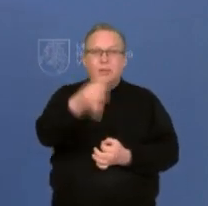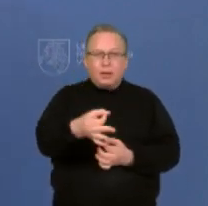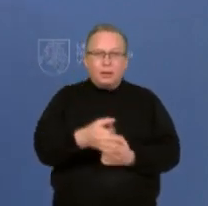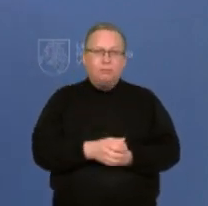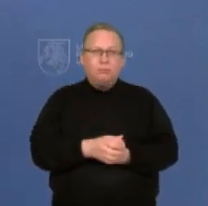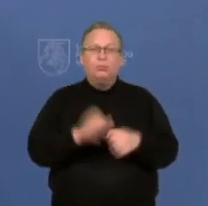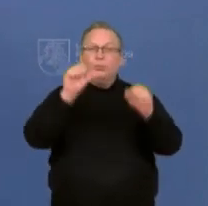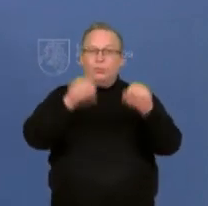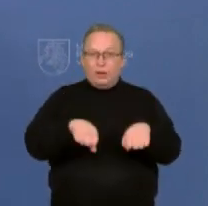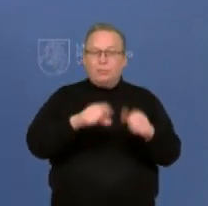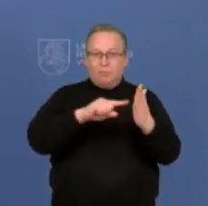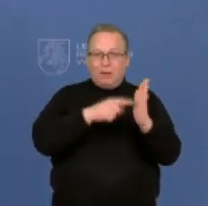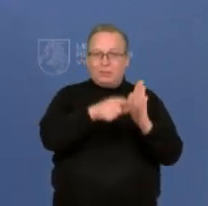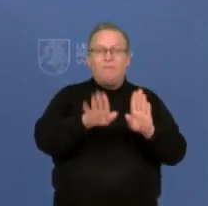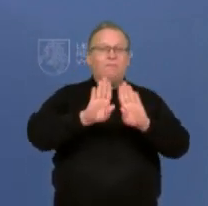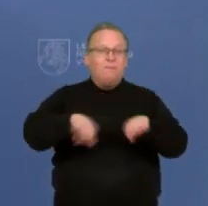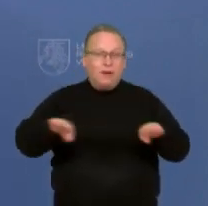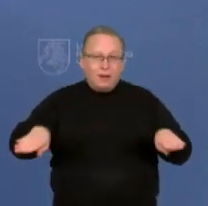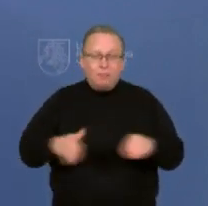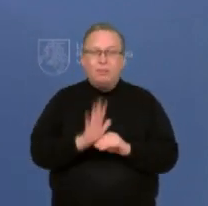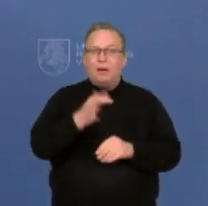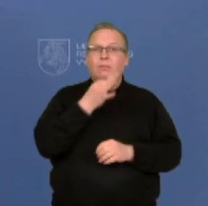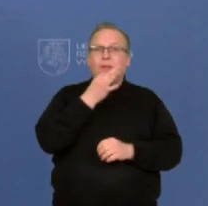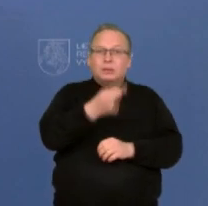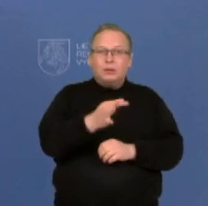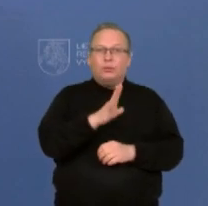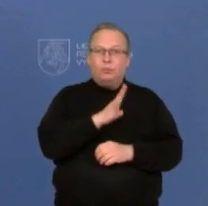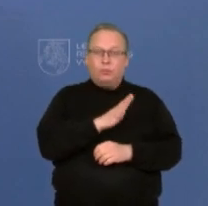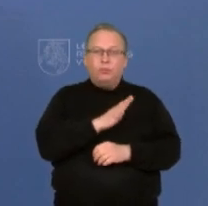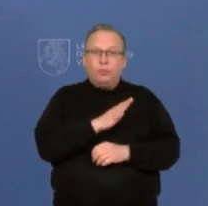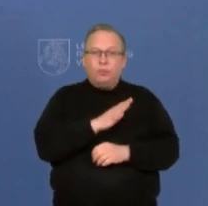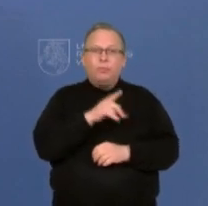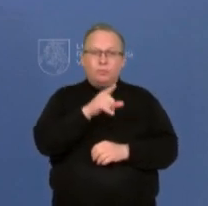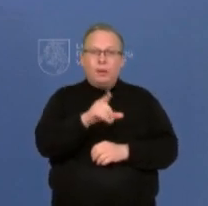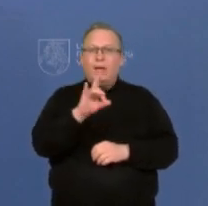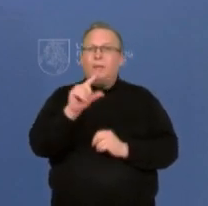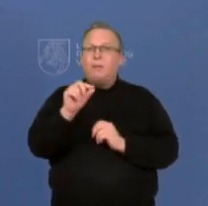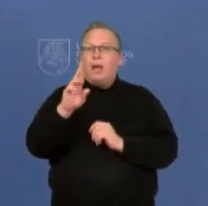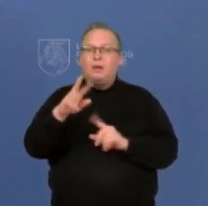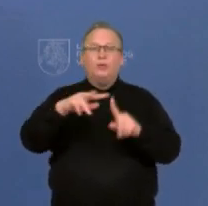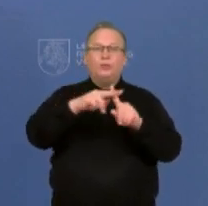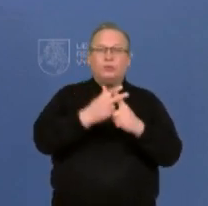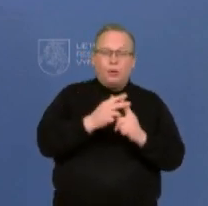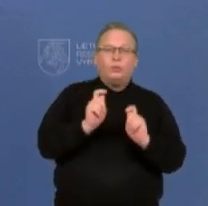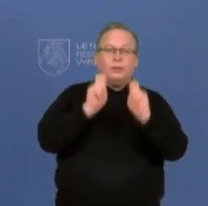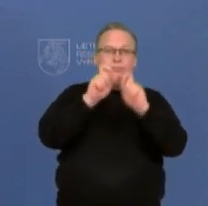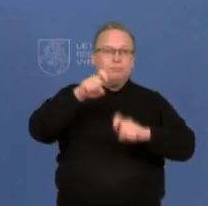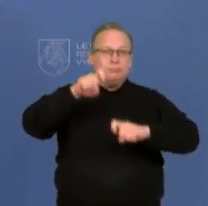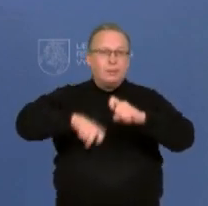galimybių pasas vaikams, na, kaip jūs minėjote, viena priežastis buvo nukrauti tą PGR testavimą, bet antra priežastis,